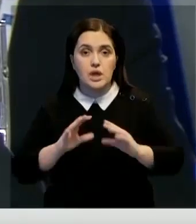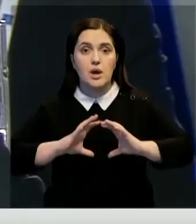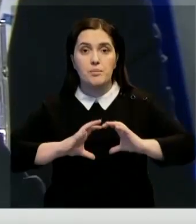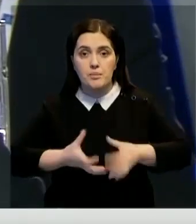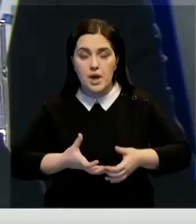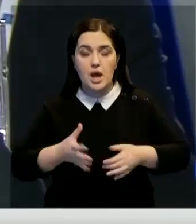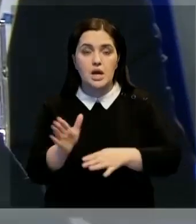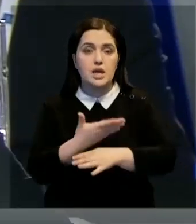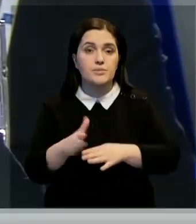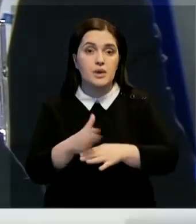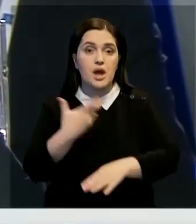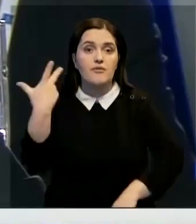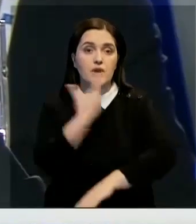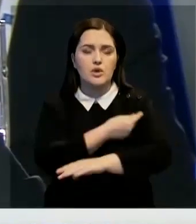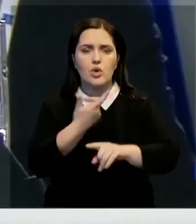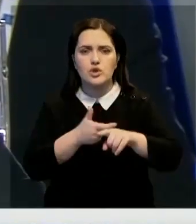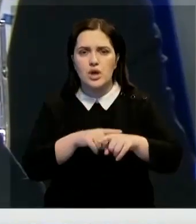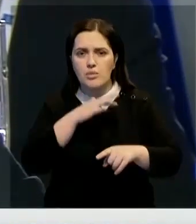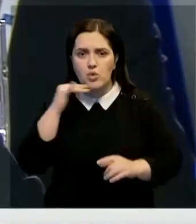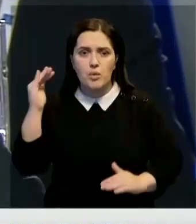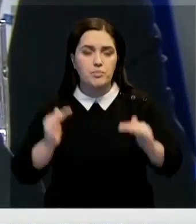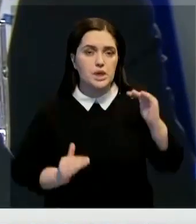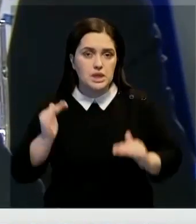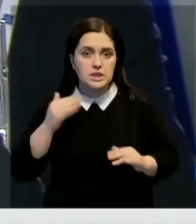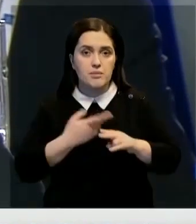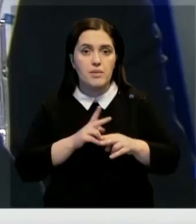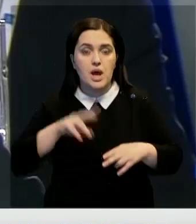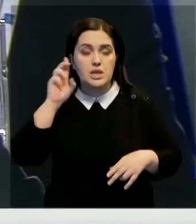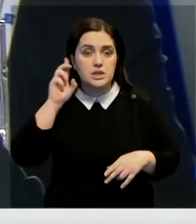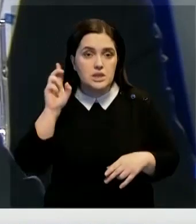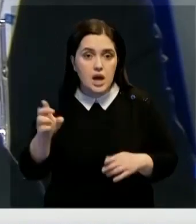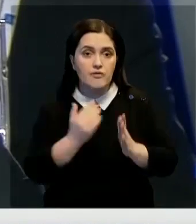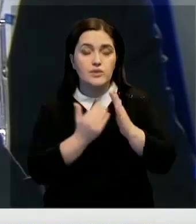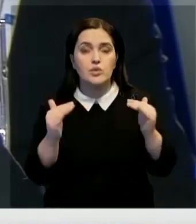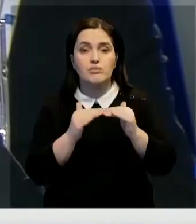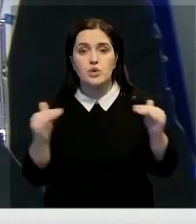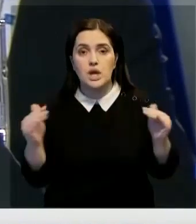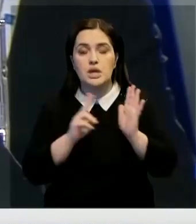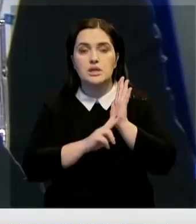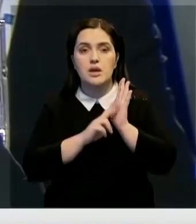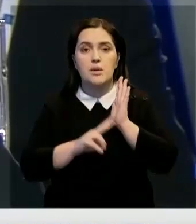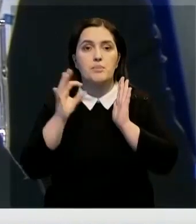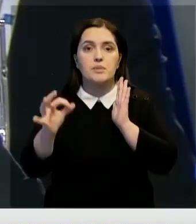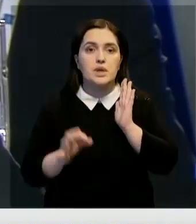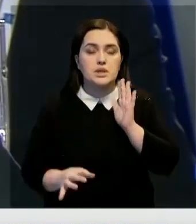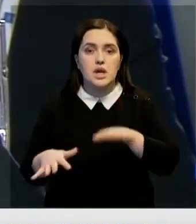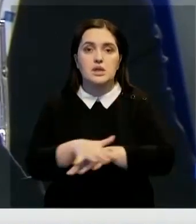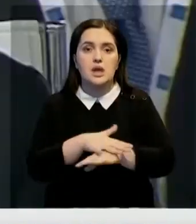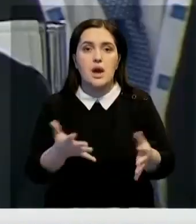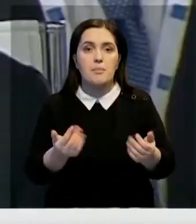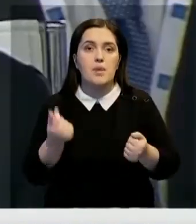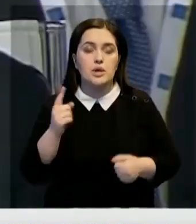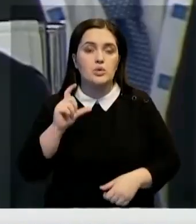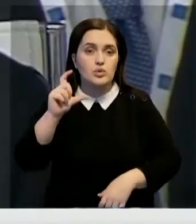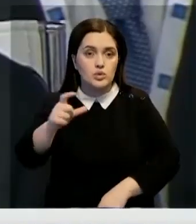распределении вакцин очень много перекосов. В странах с высоким уровнем доходов более 70% населения получили хотя бы одну дозу